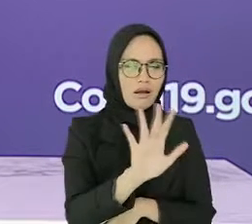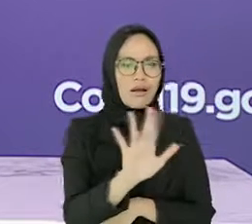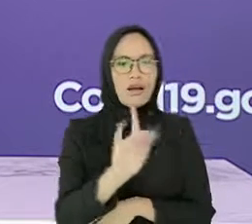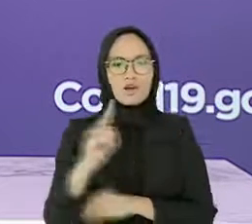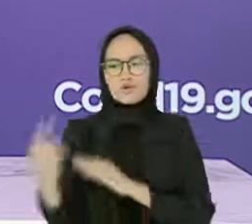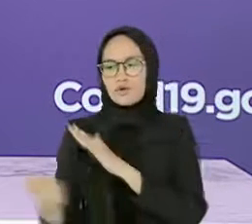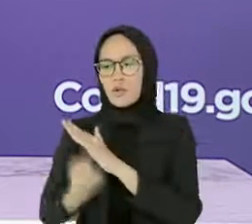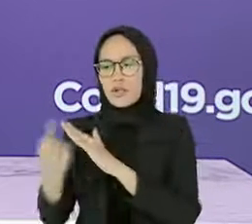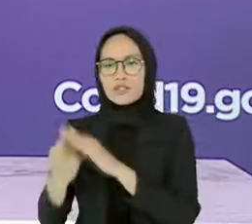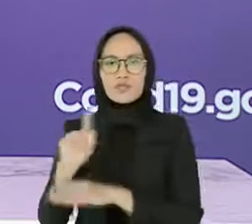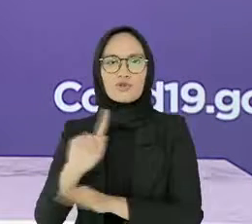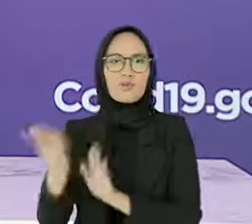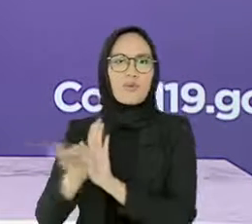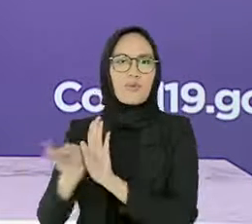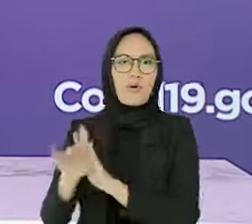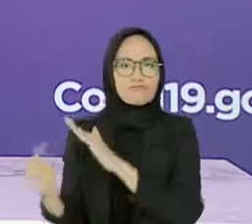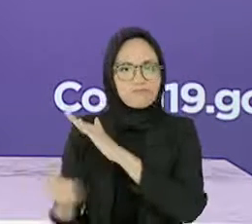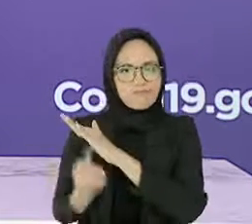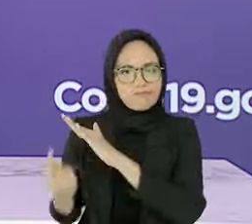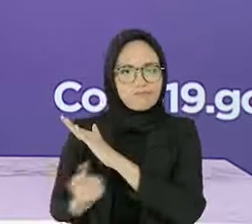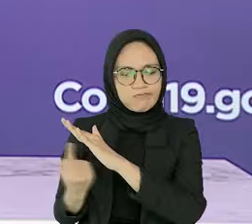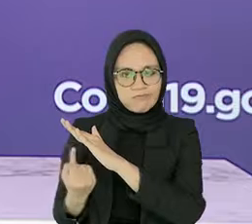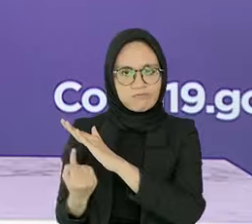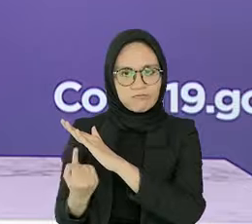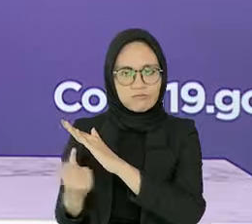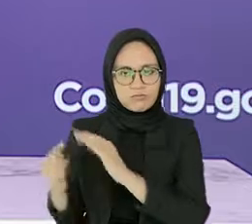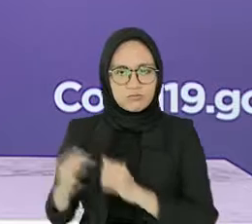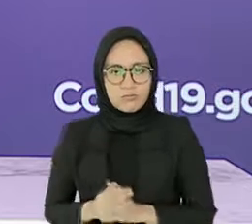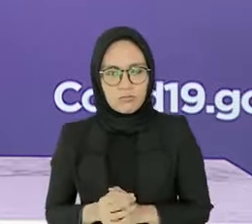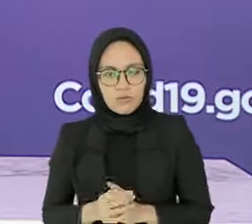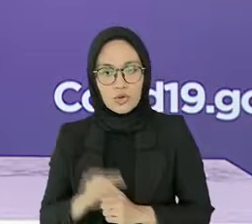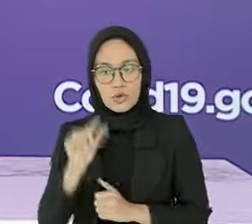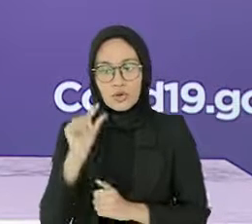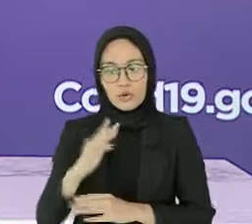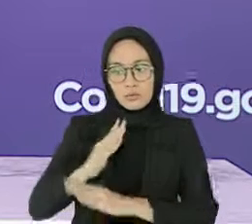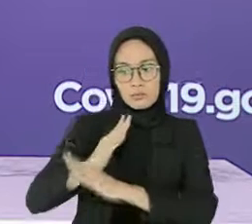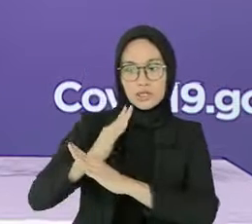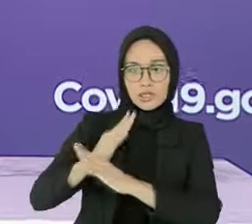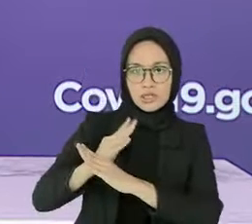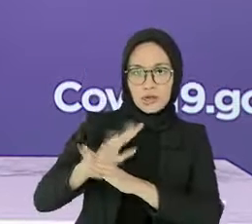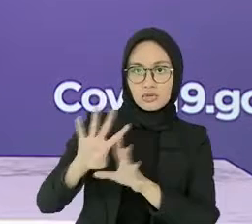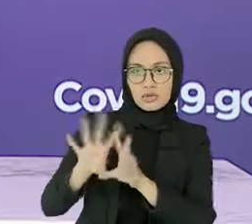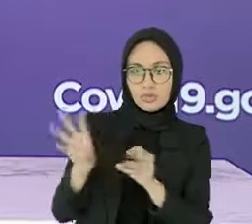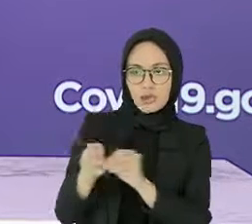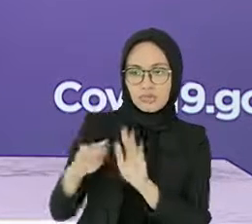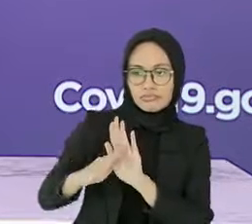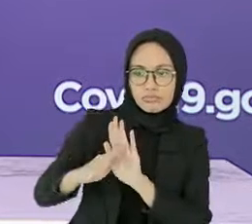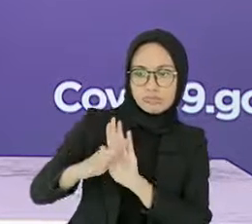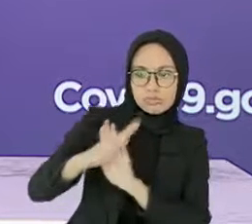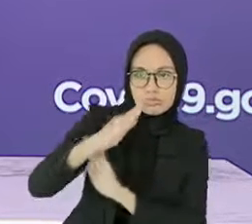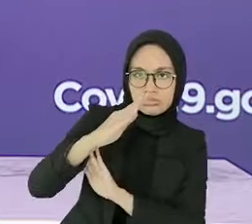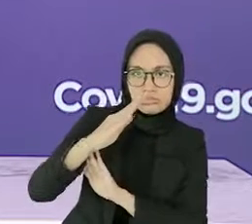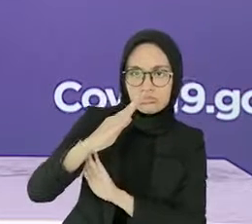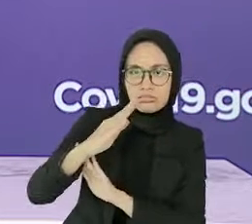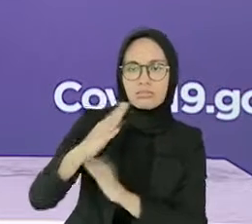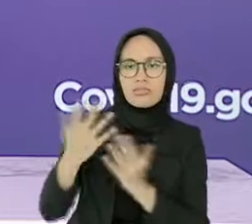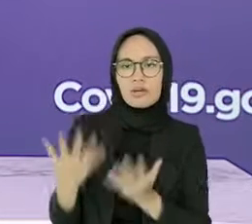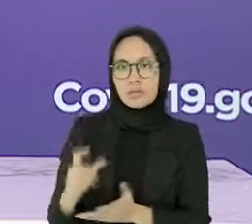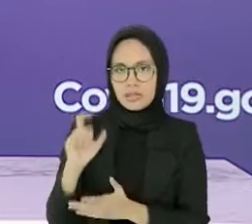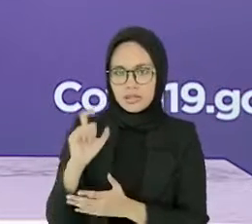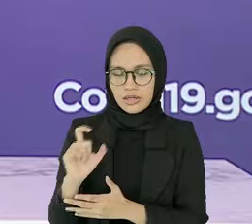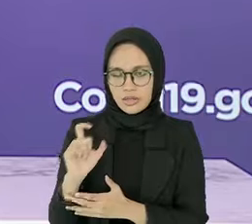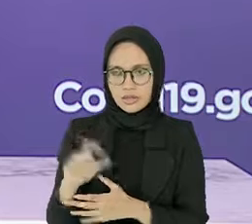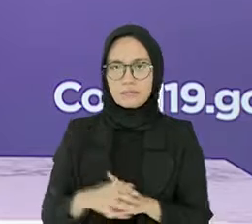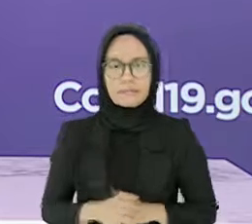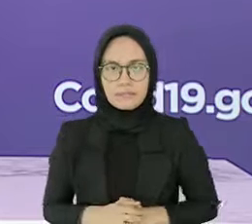tesnya negatif. Untuk mencegah peningkatan penularan sebagai bentuk kehati-hatian setiap kontingen walaupun